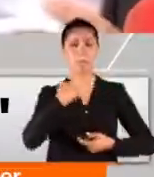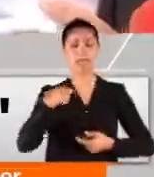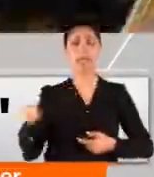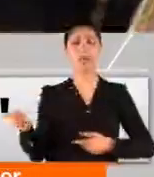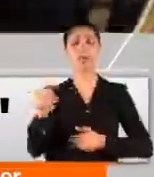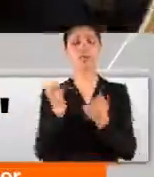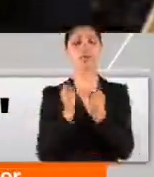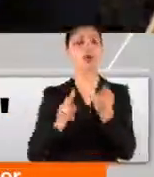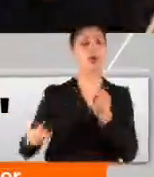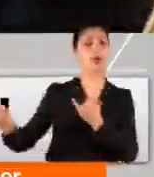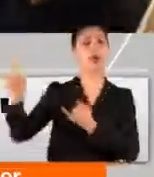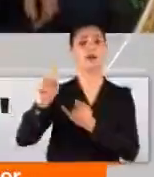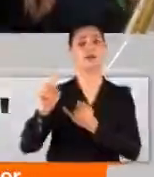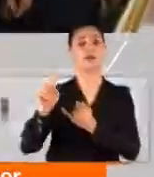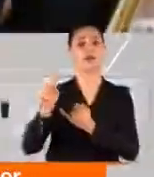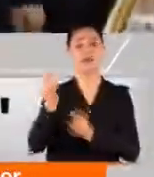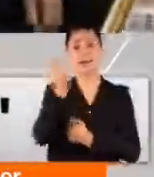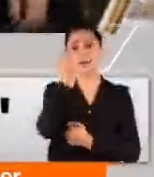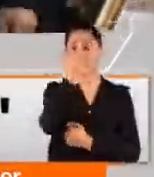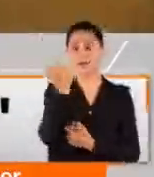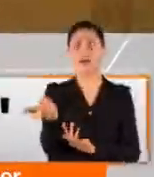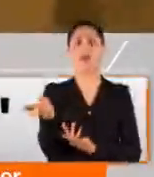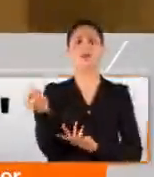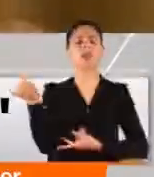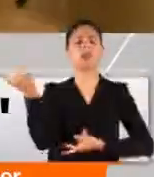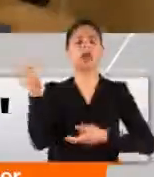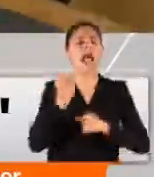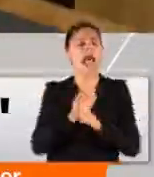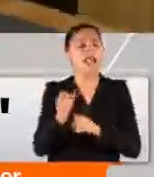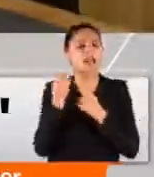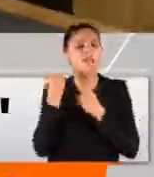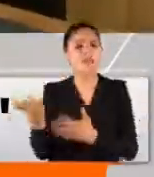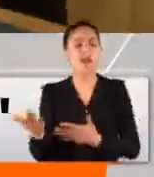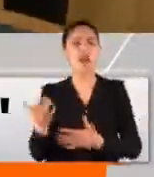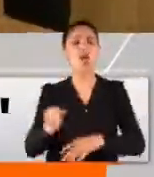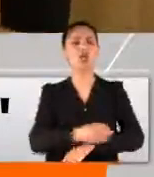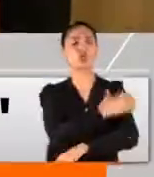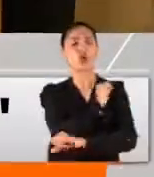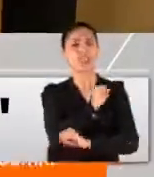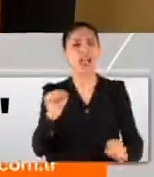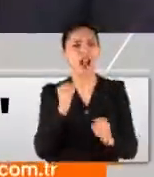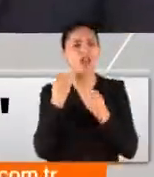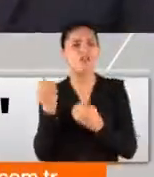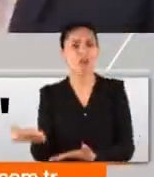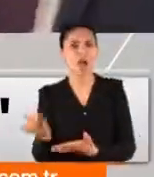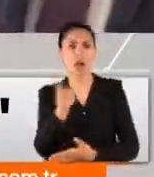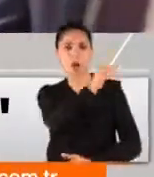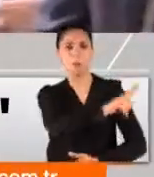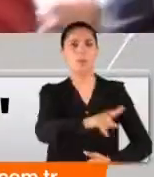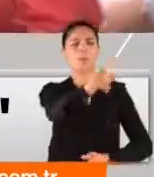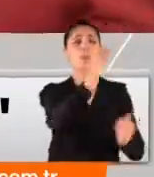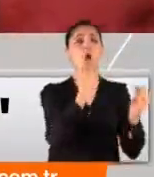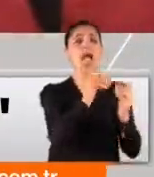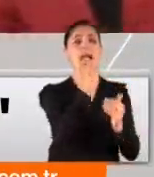kardeşlerimin kanını, iliğini sömüren, duygularını istismar eden bu çete